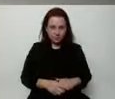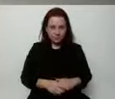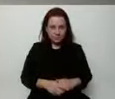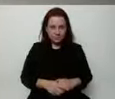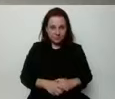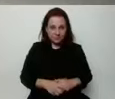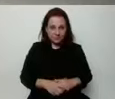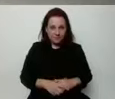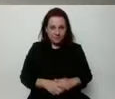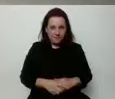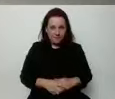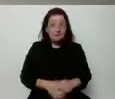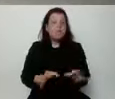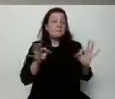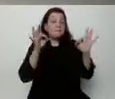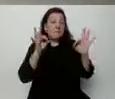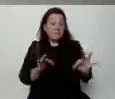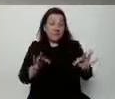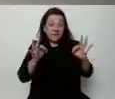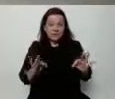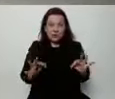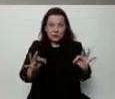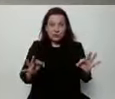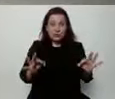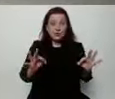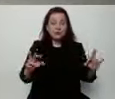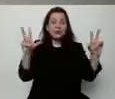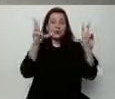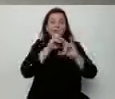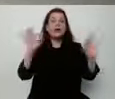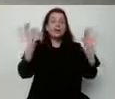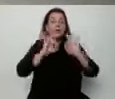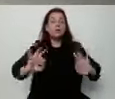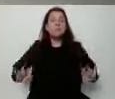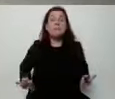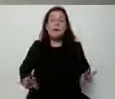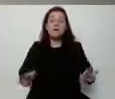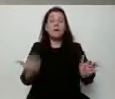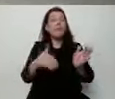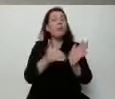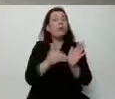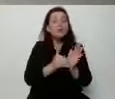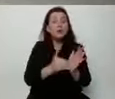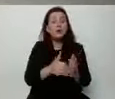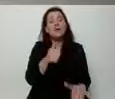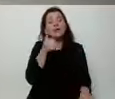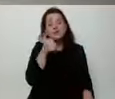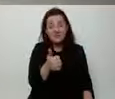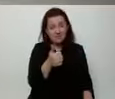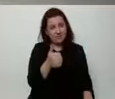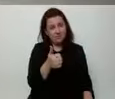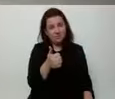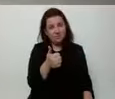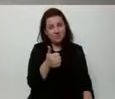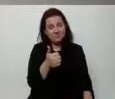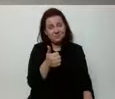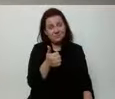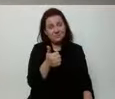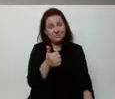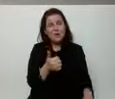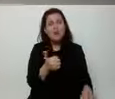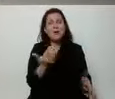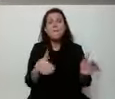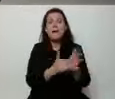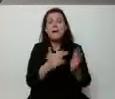Ale dziś, szanowni państwo, potrzebne nam jest jedno. Potrzebna jest nam energia